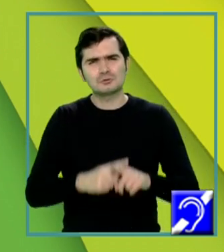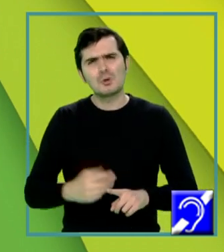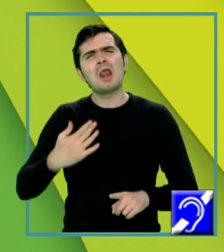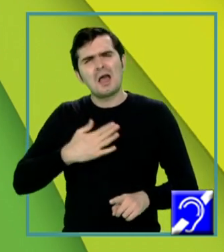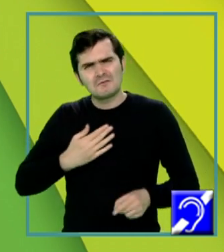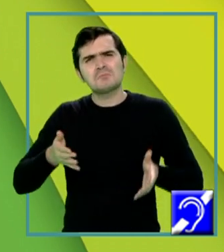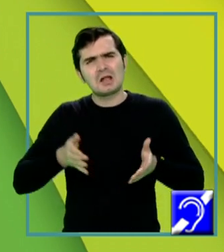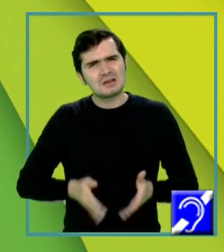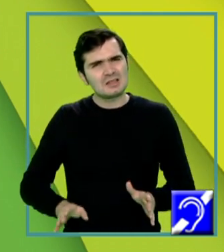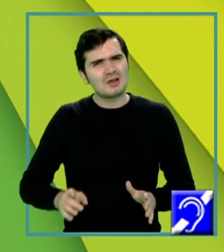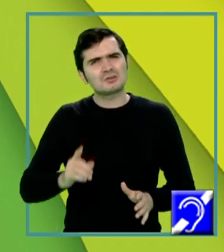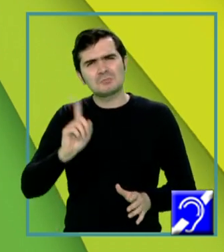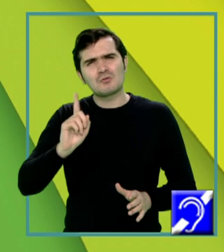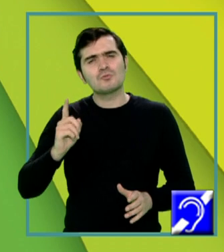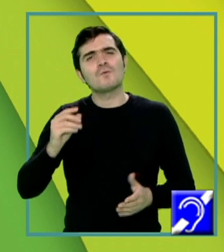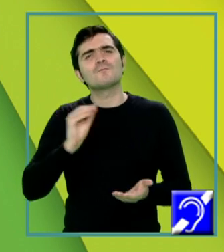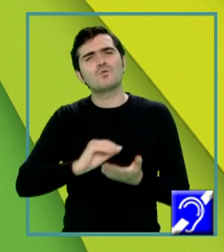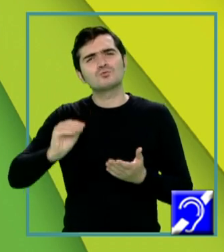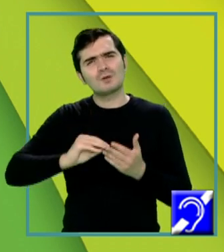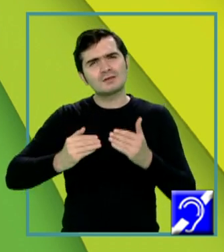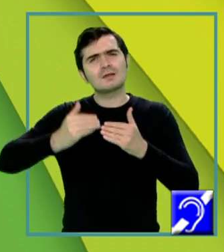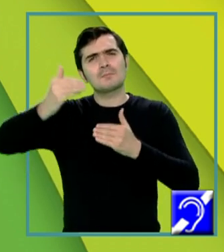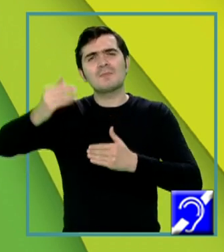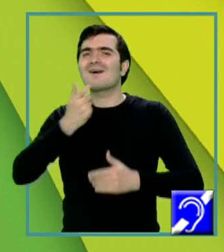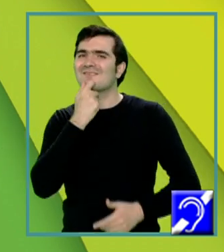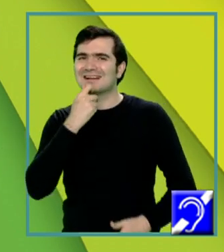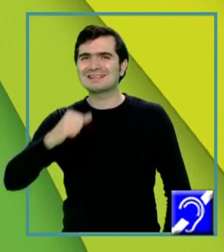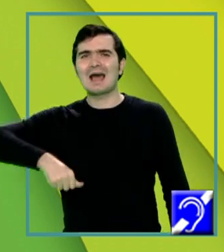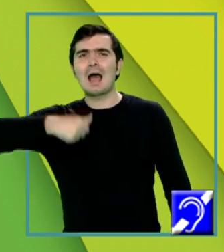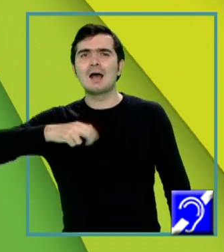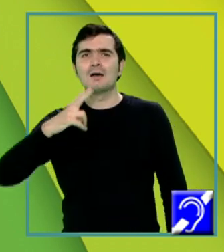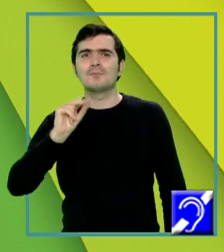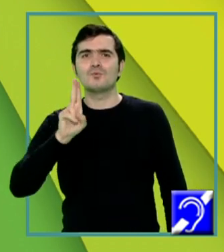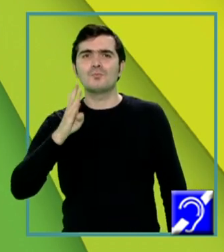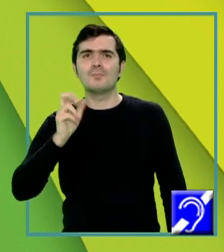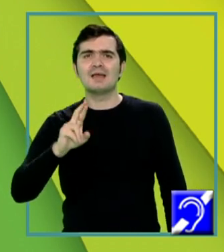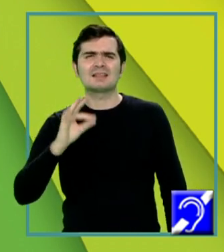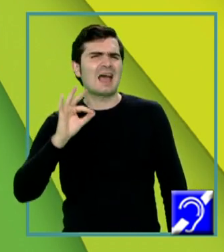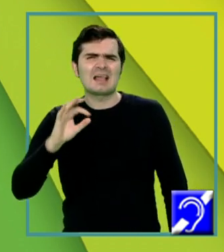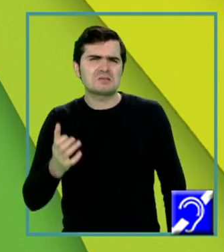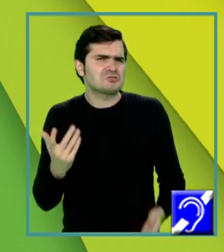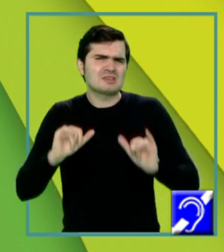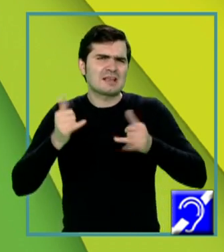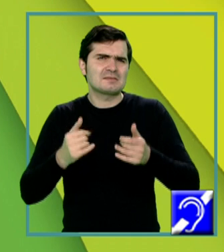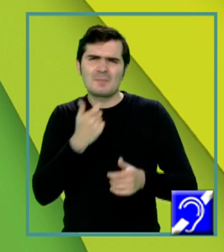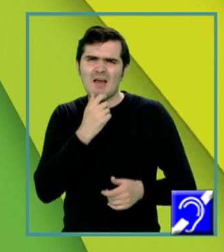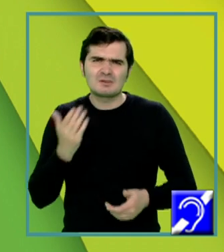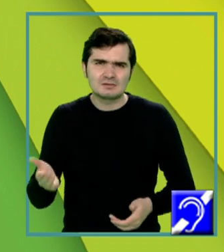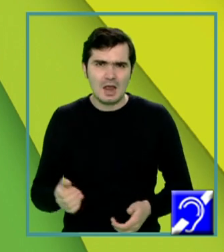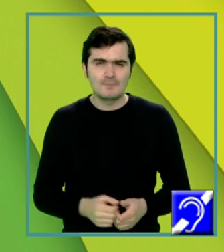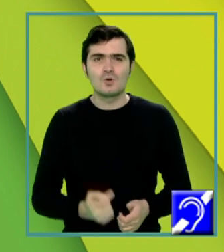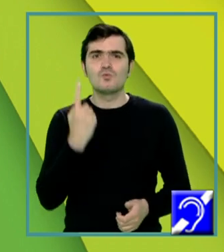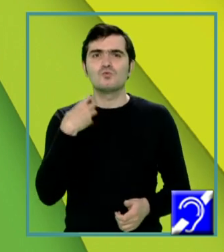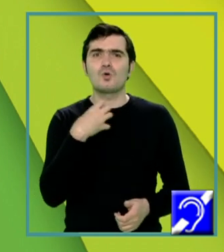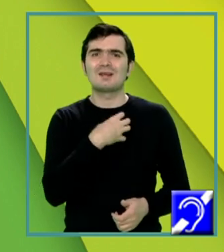încă de la naștere, evident, încep să funcționeze abia la pubertate. Ce se întâmplă atunci la pubertate? La pubertate, un organ